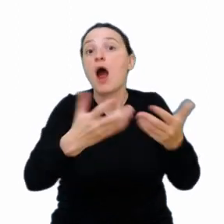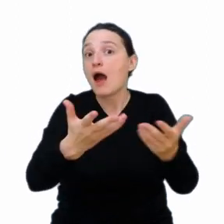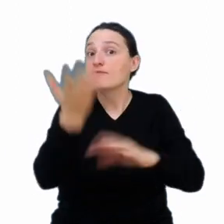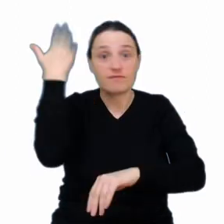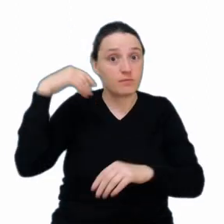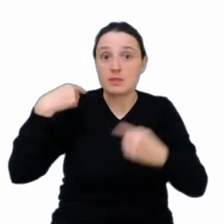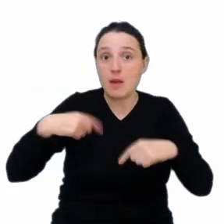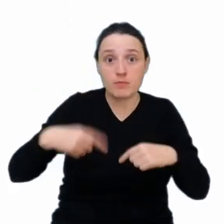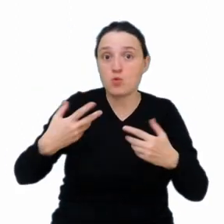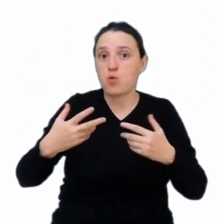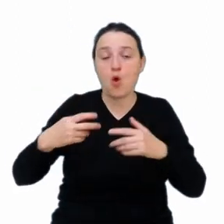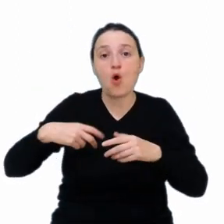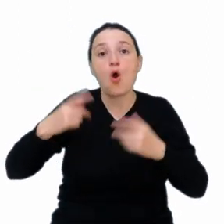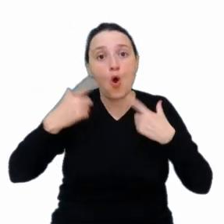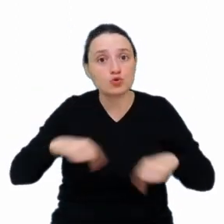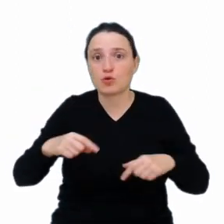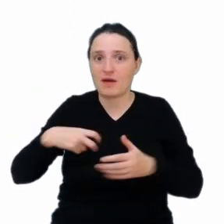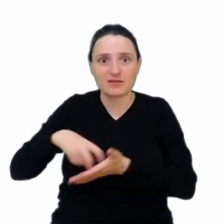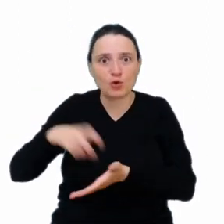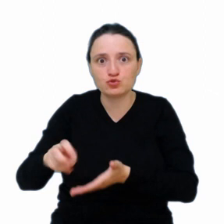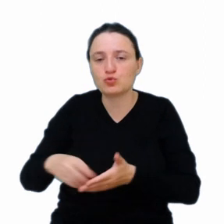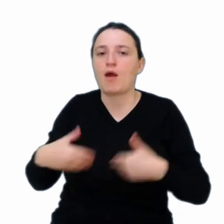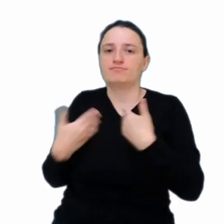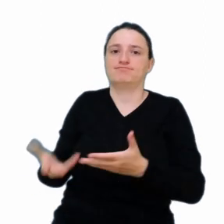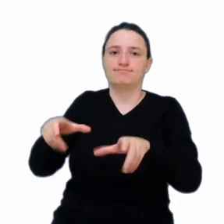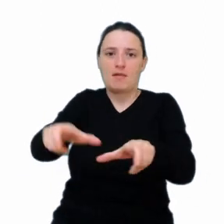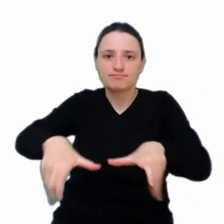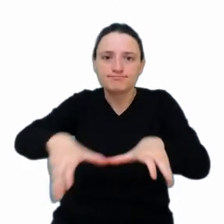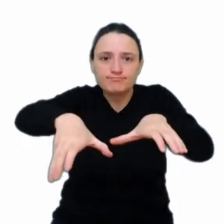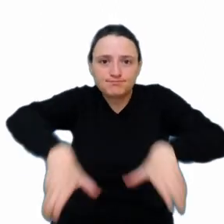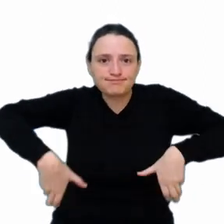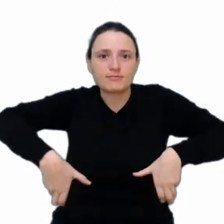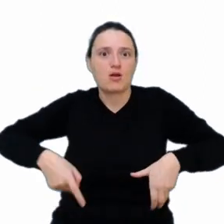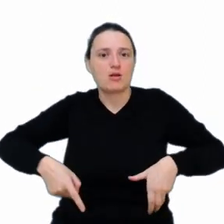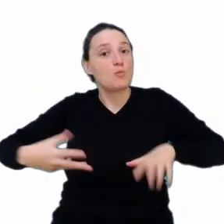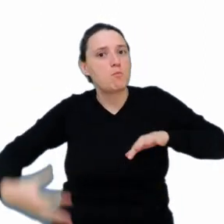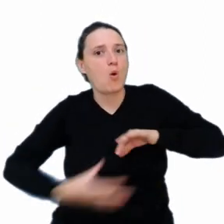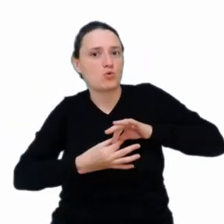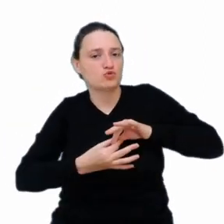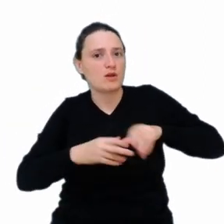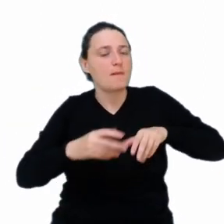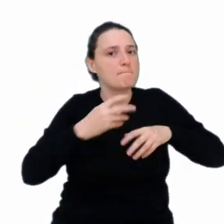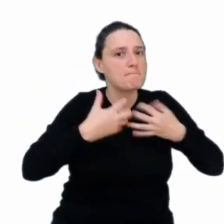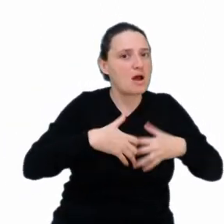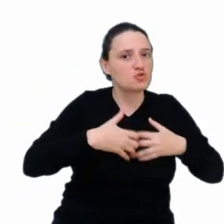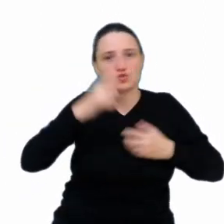otrzymać taką możliwość. Integracja człowiek-maszyna, pozyskiwanie danych